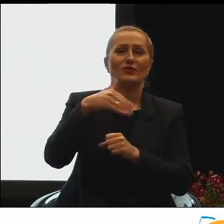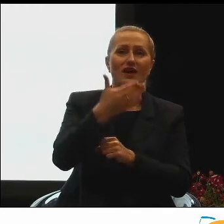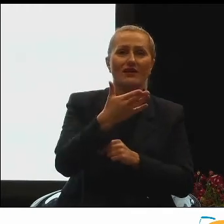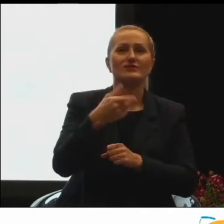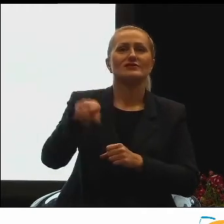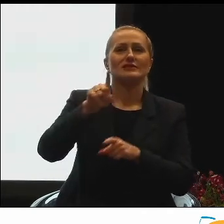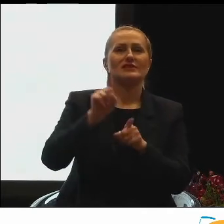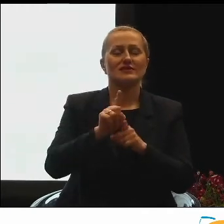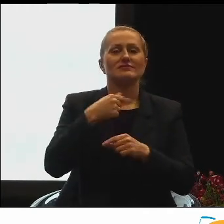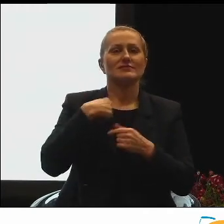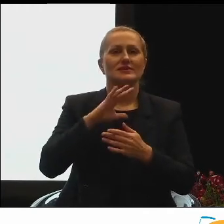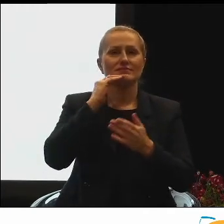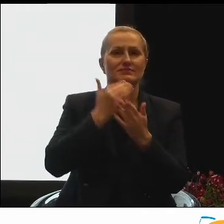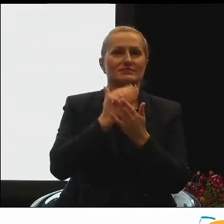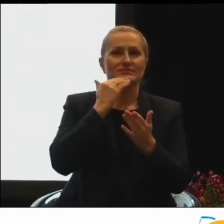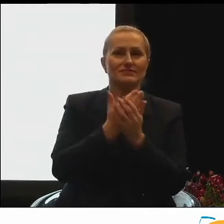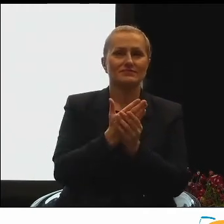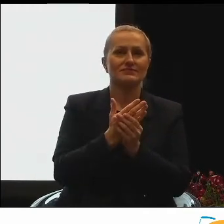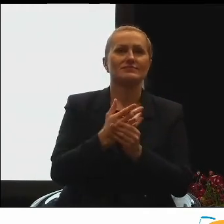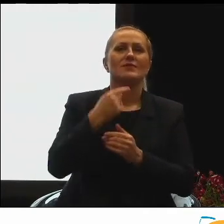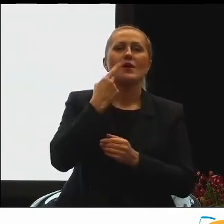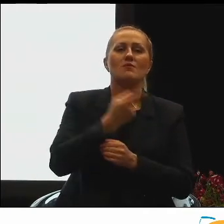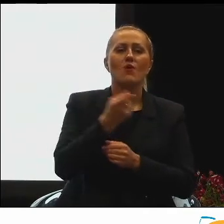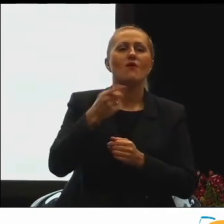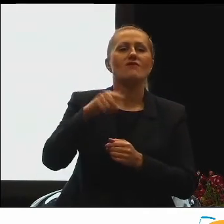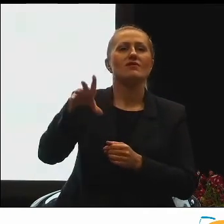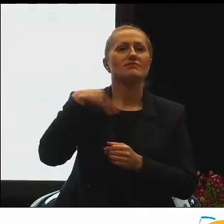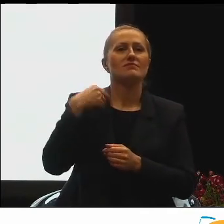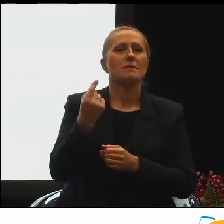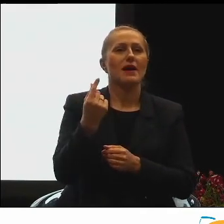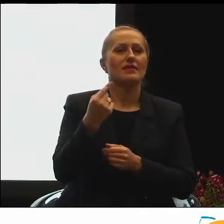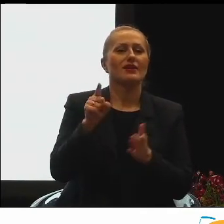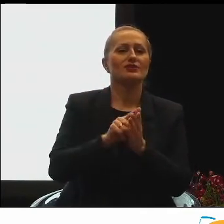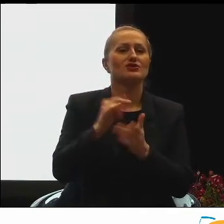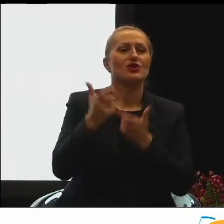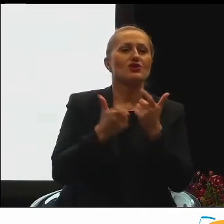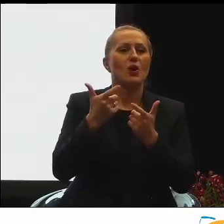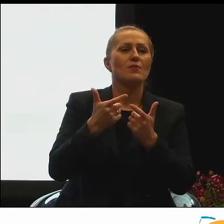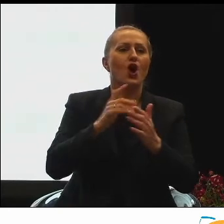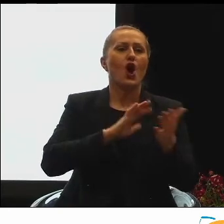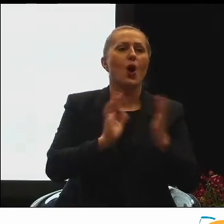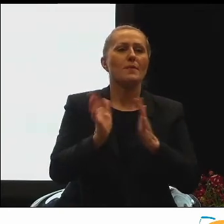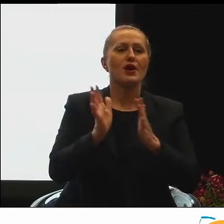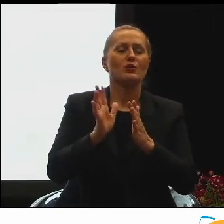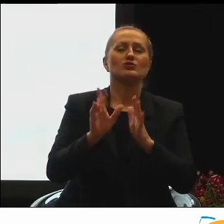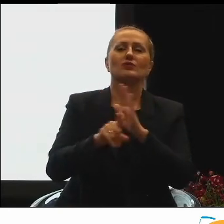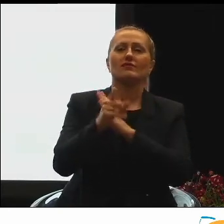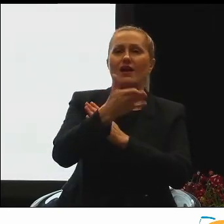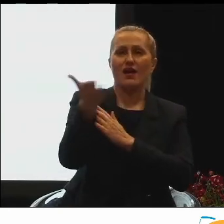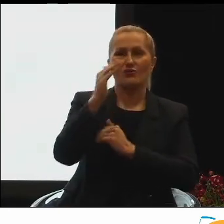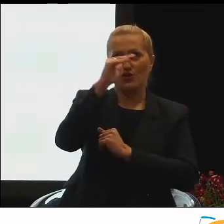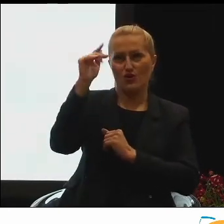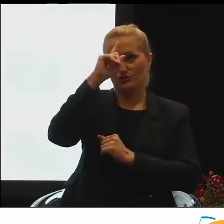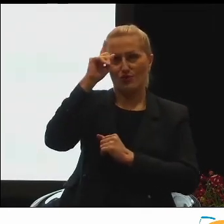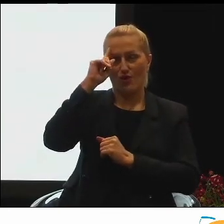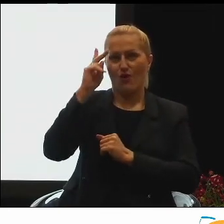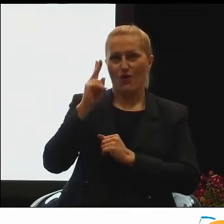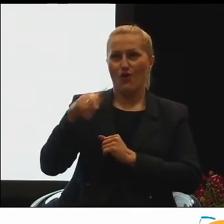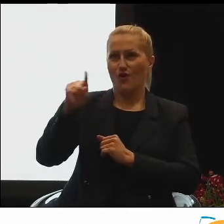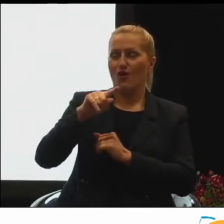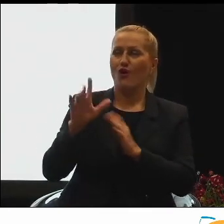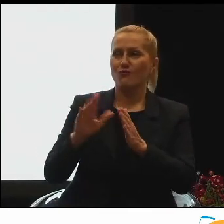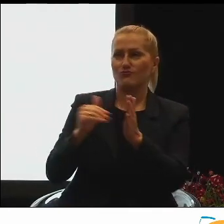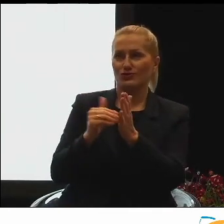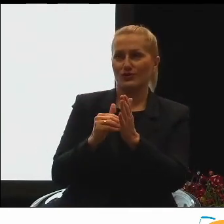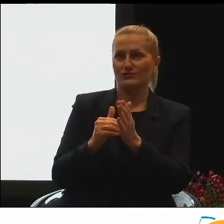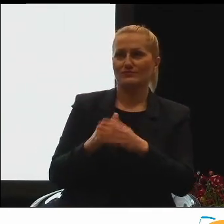bardzo mocno chcę podkreślać potrzebę partnerstwa w pełnieniu ról opiekuńczych wobec dorosłych osób zależnych. I to jest